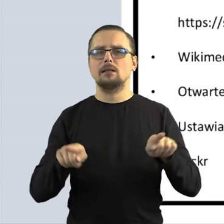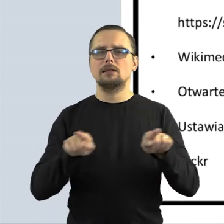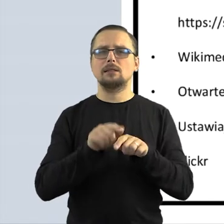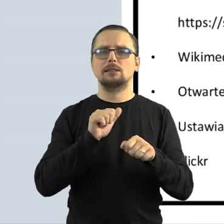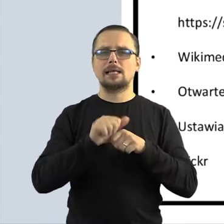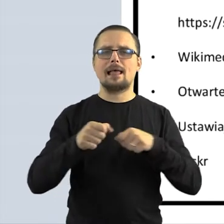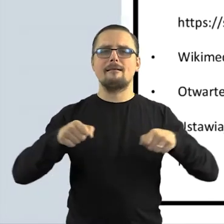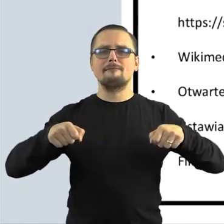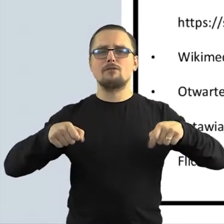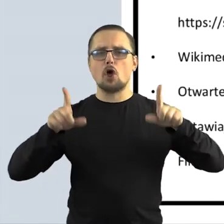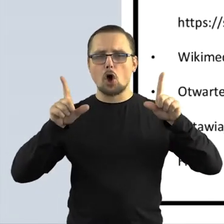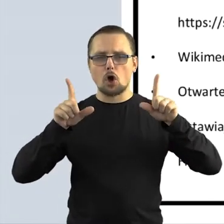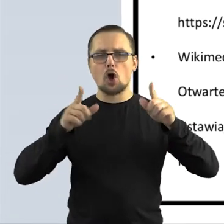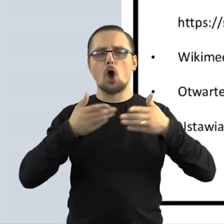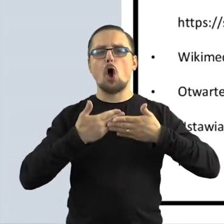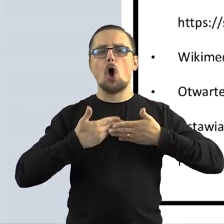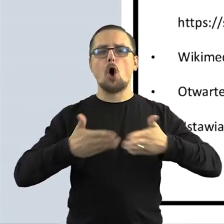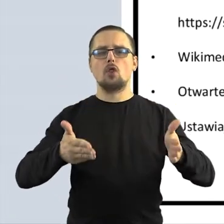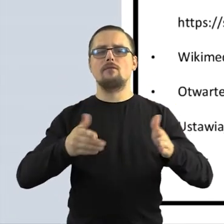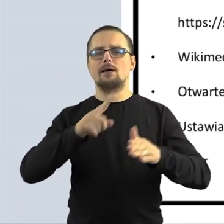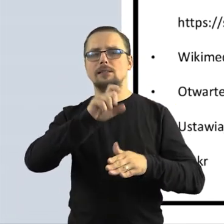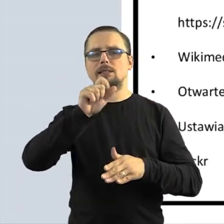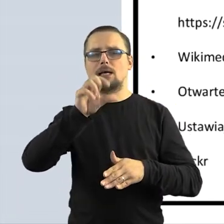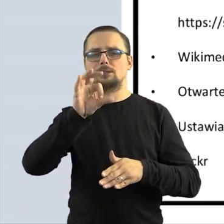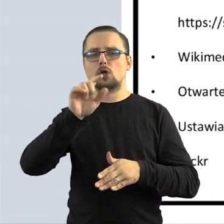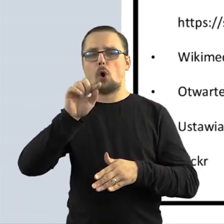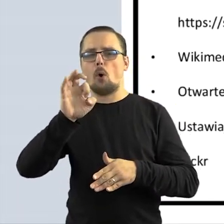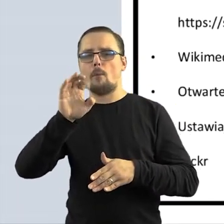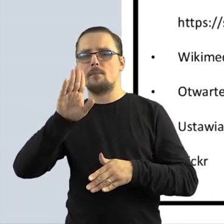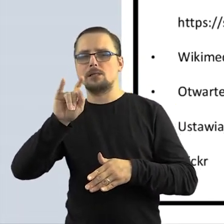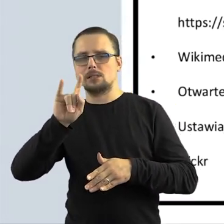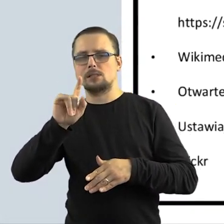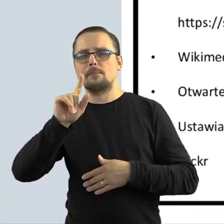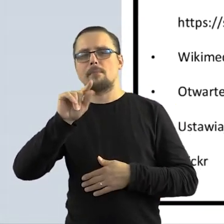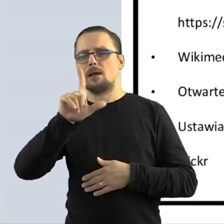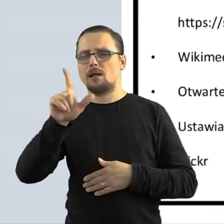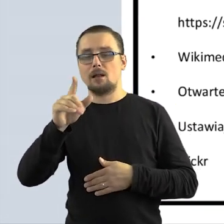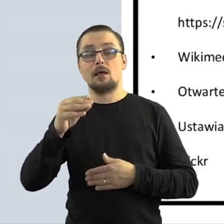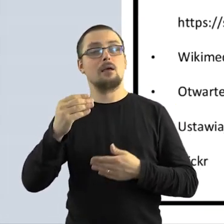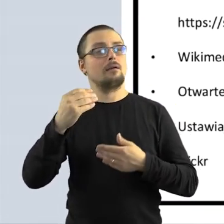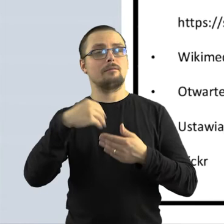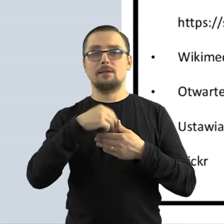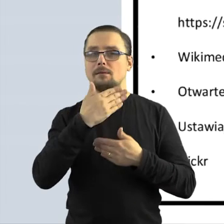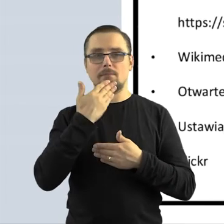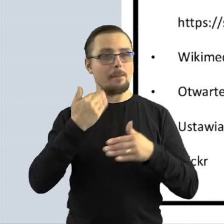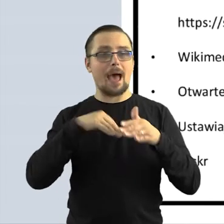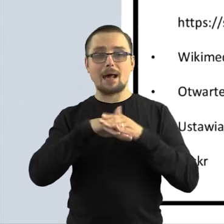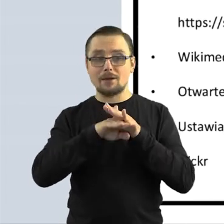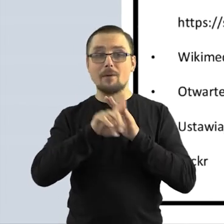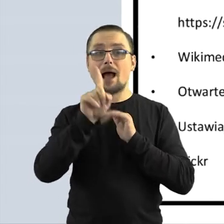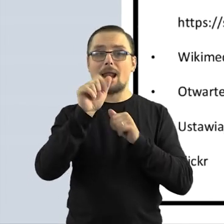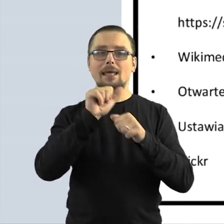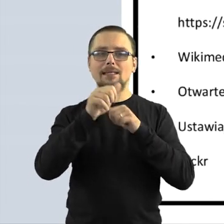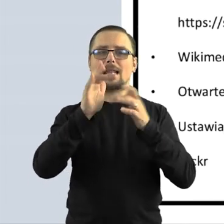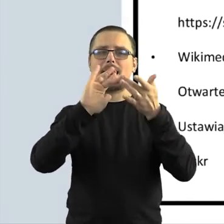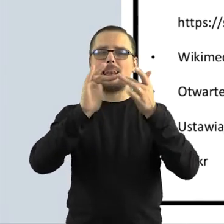otwartezasoby.pl, w którym nie ma co prawda samych zasobów, ale on ma mnóstwo linków, na przykład jeśli Państwo szukają muzyki,